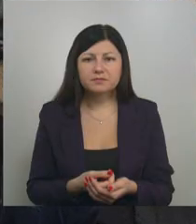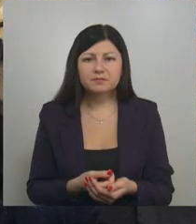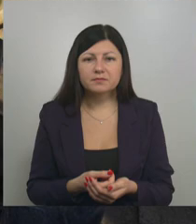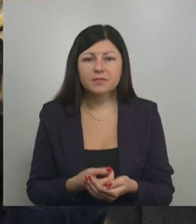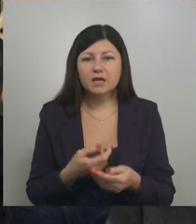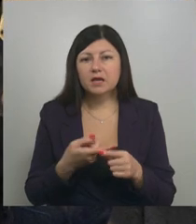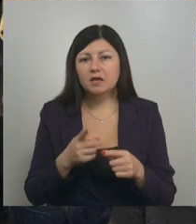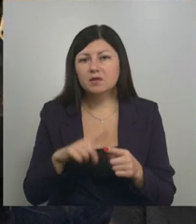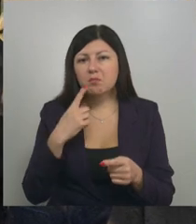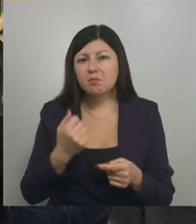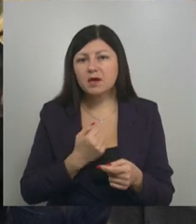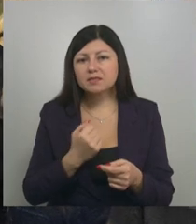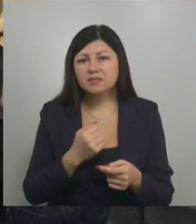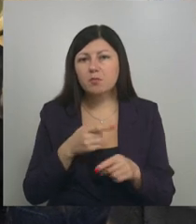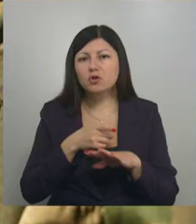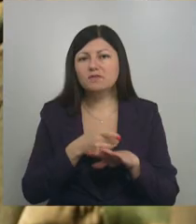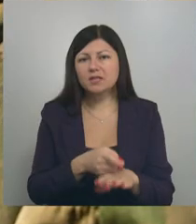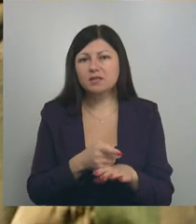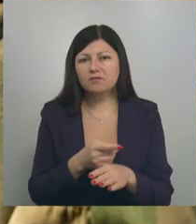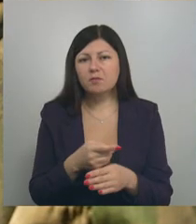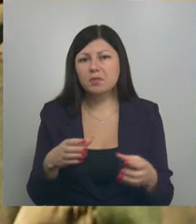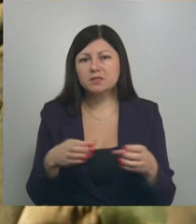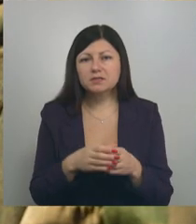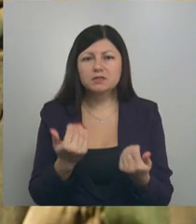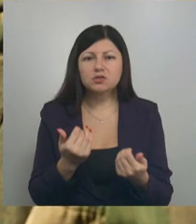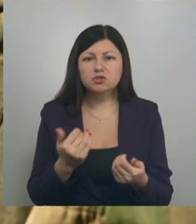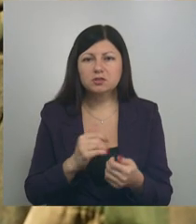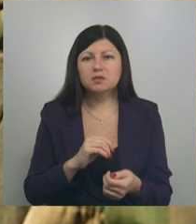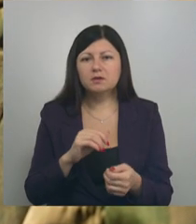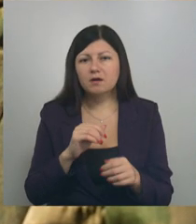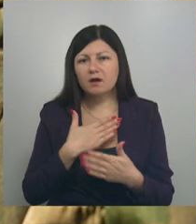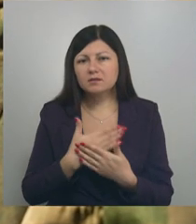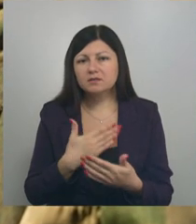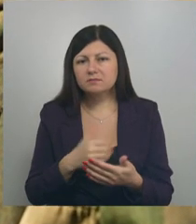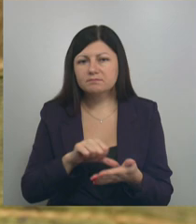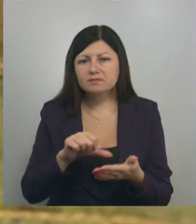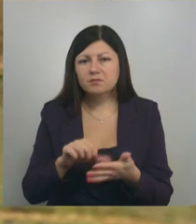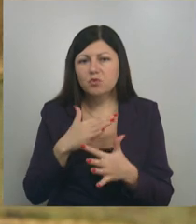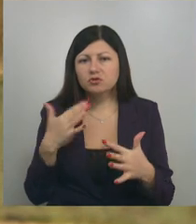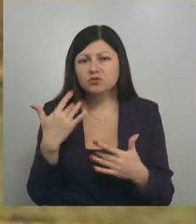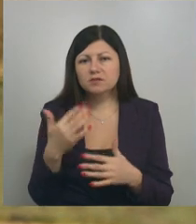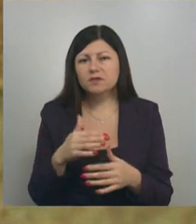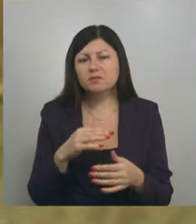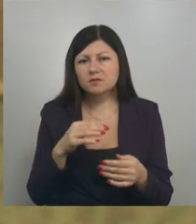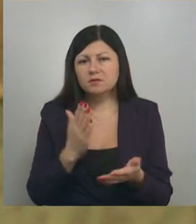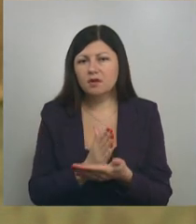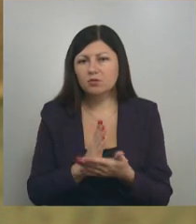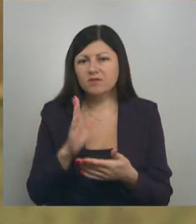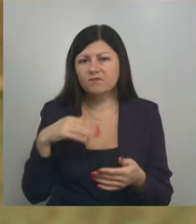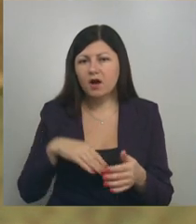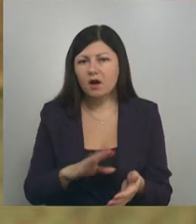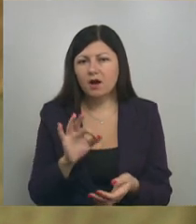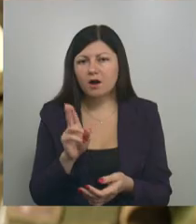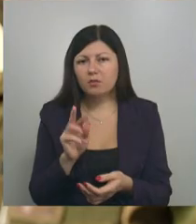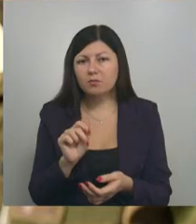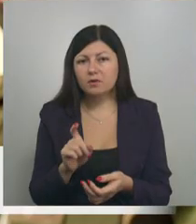Это бойцы противотанкового подразделения. Сейчас они активно укрепляют свои позиции. Большую часть времени проводят в окопах. Ведется